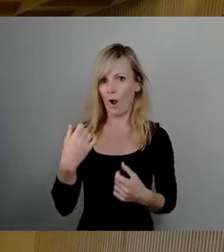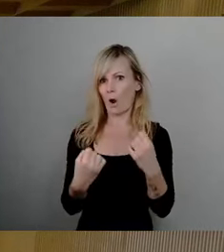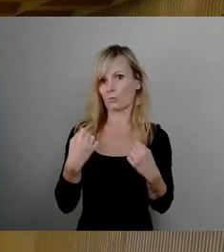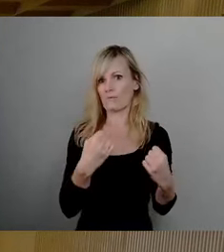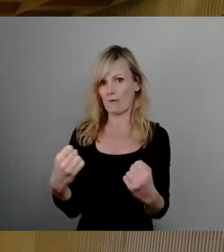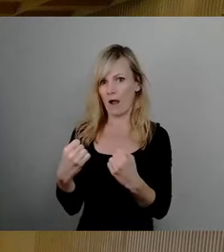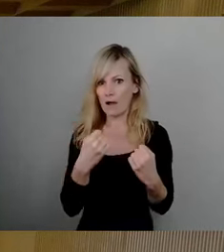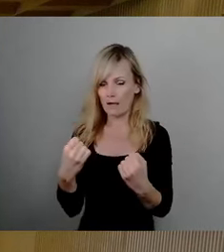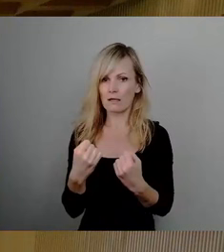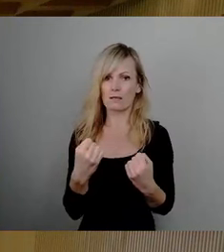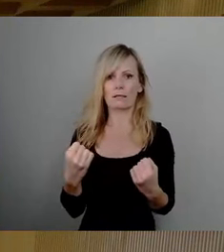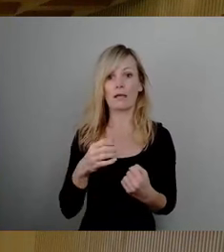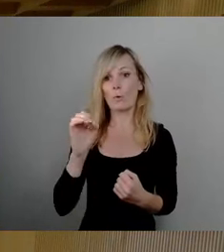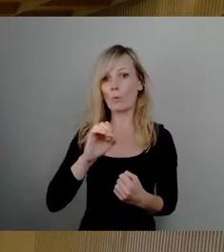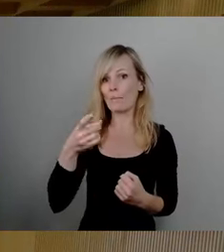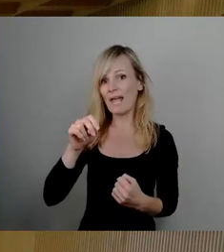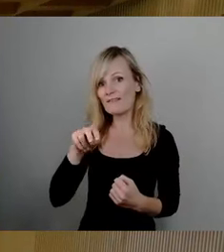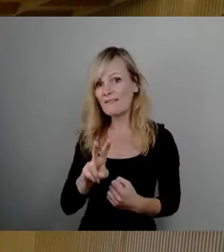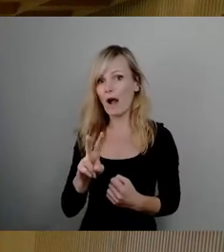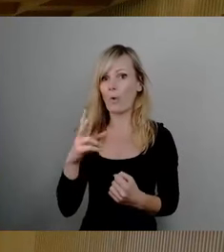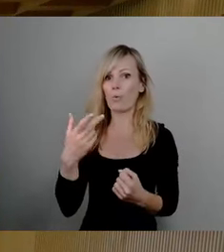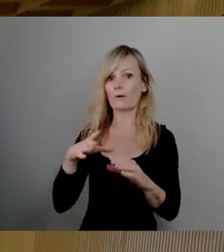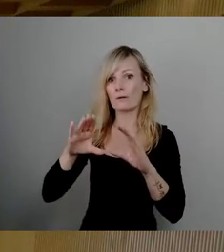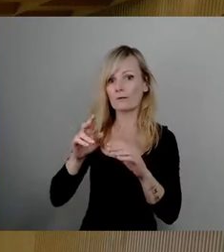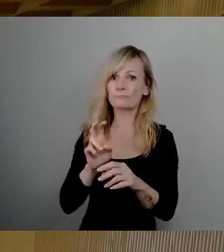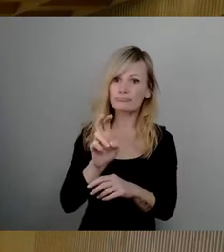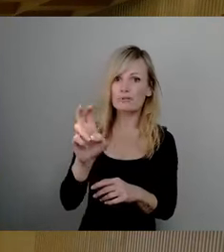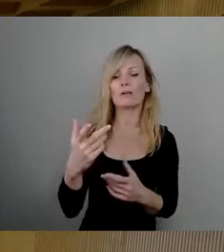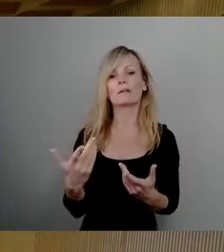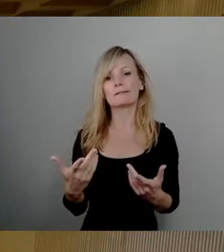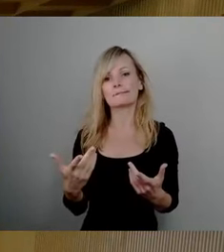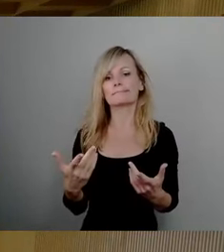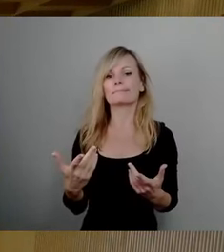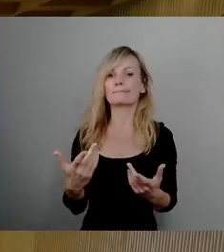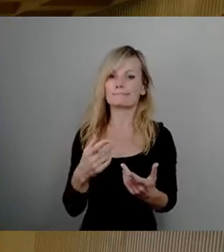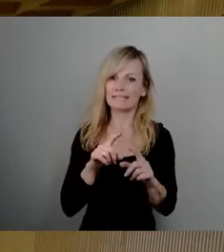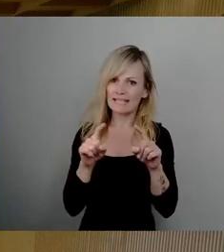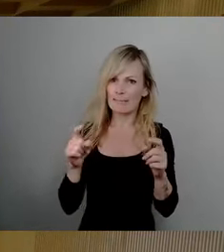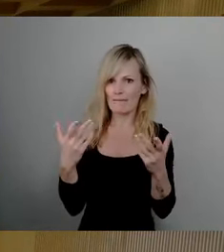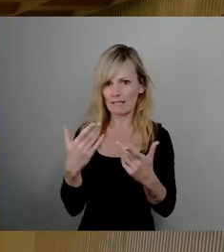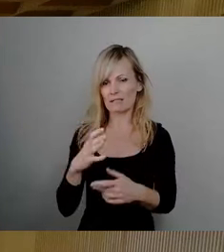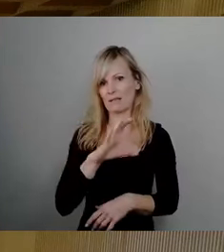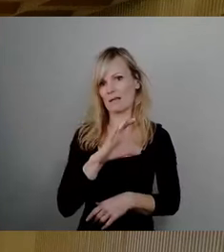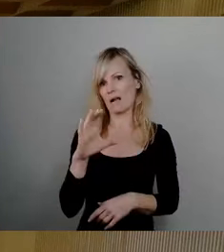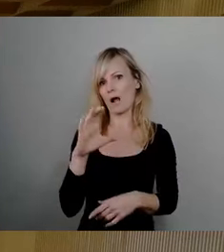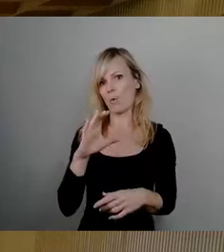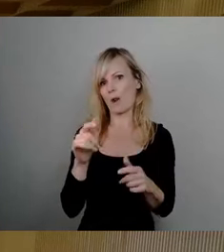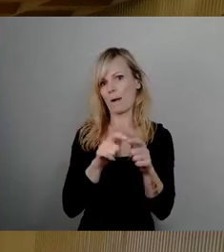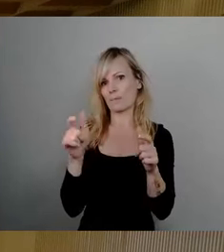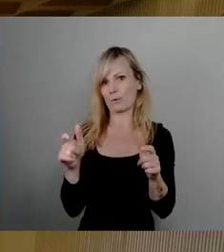BPNV-Nutzer, ist das ganze Thema Carola-Brücke. Der Kollege Lazinski hatte ja schon auf diesen Presseartikel hingewiesen.